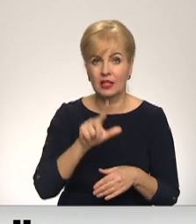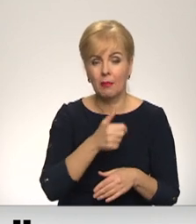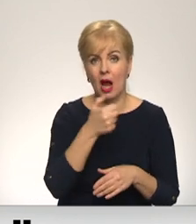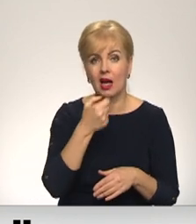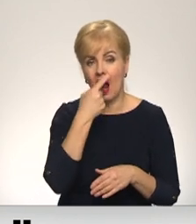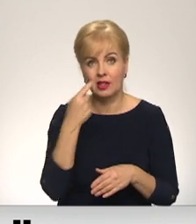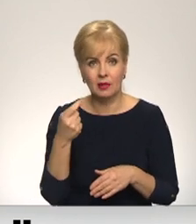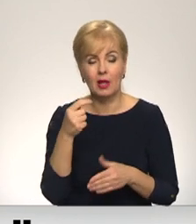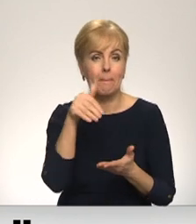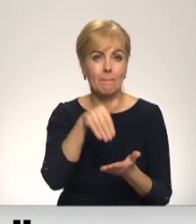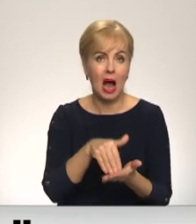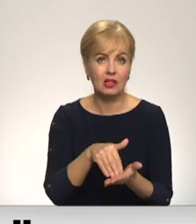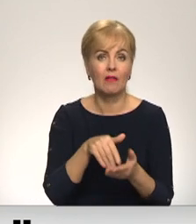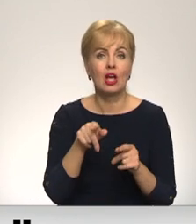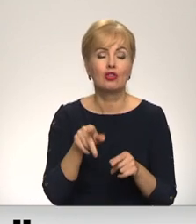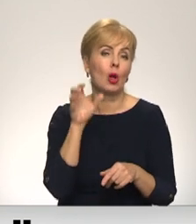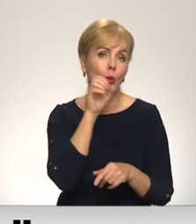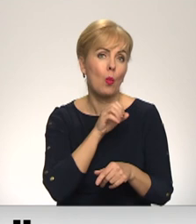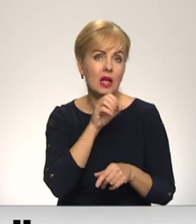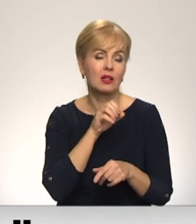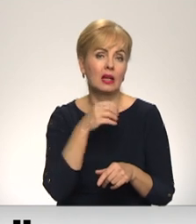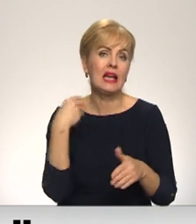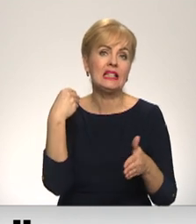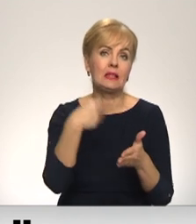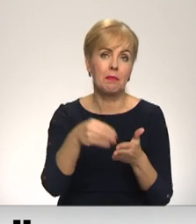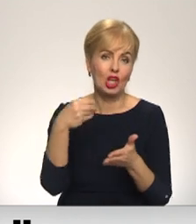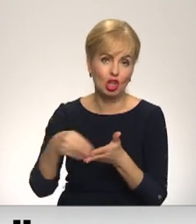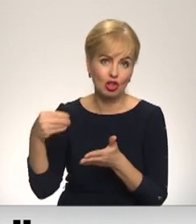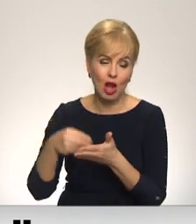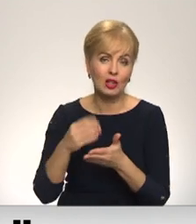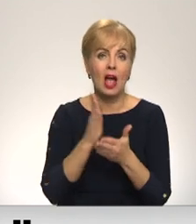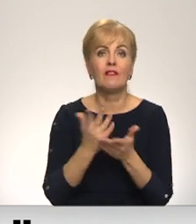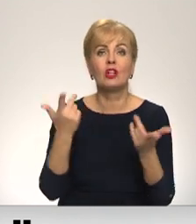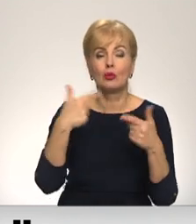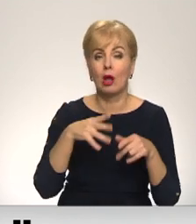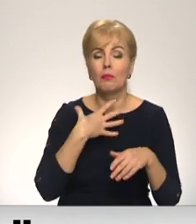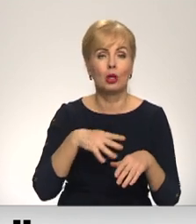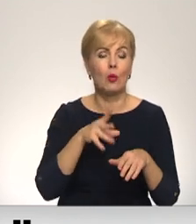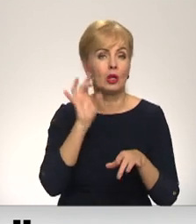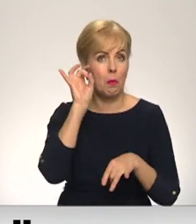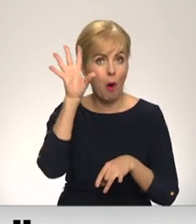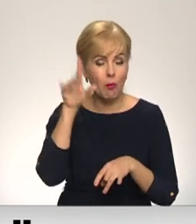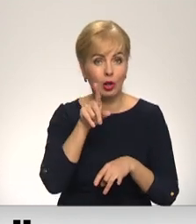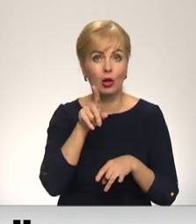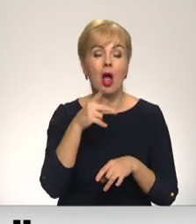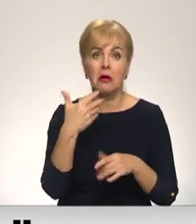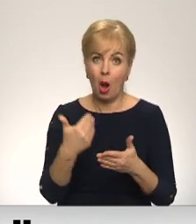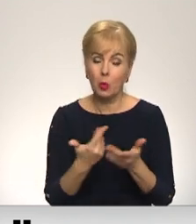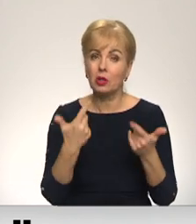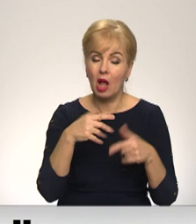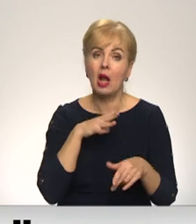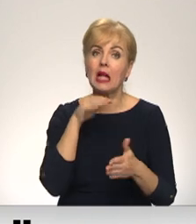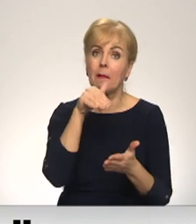gadsimtā pastāvēja šī noziedzinieku izpirkšanu. Viduslaikos bija samārā izplatīta, bet cīnēdzot arī jaunajos laikos